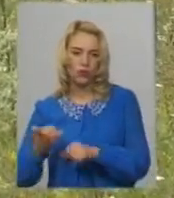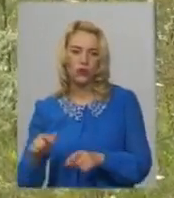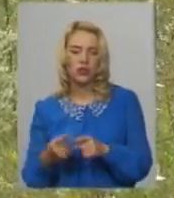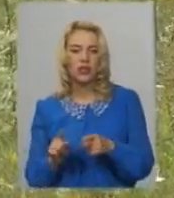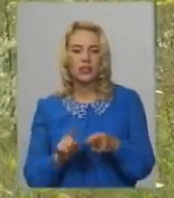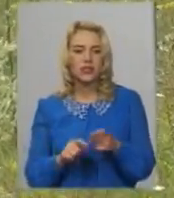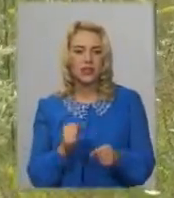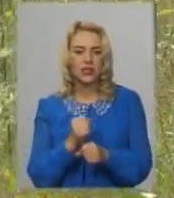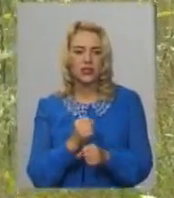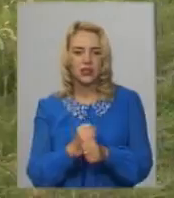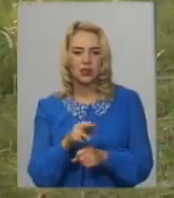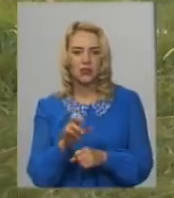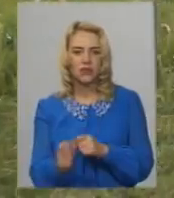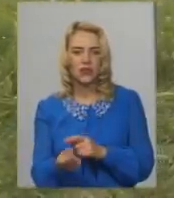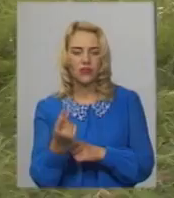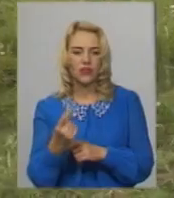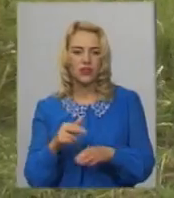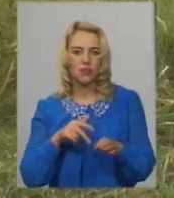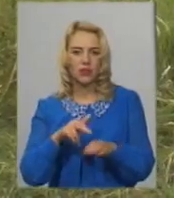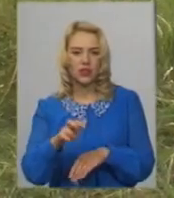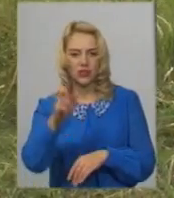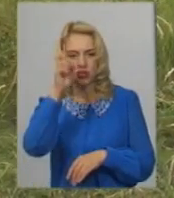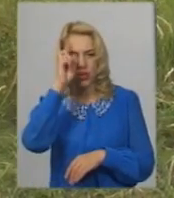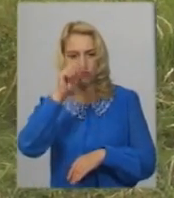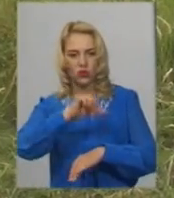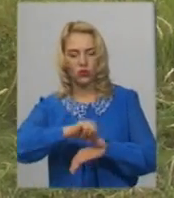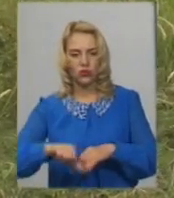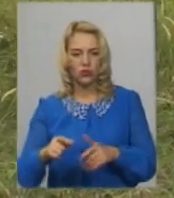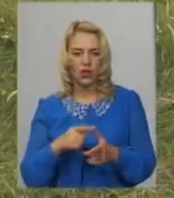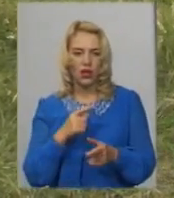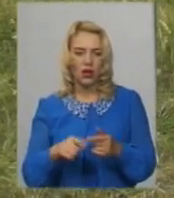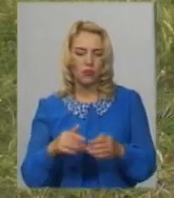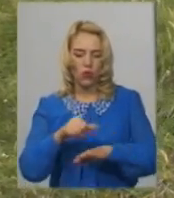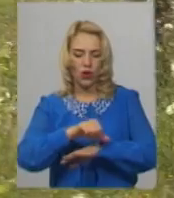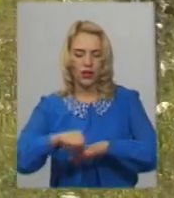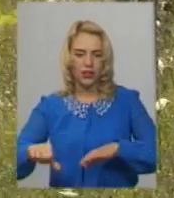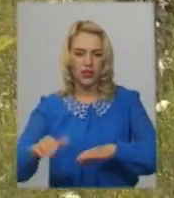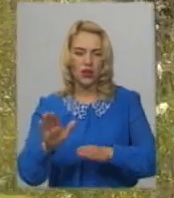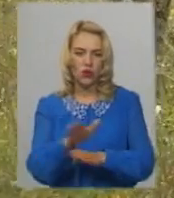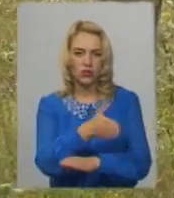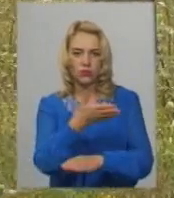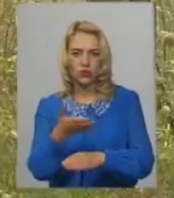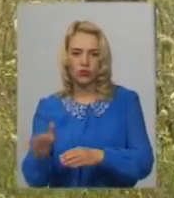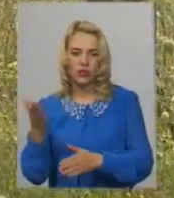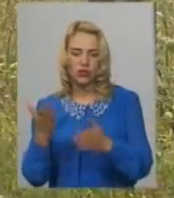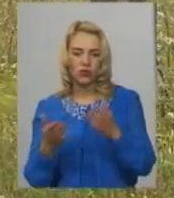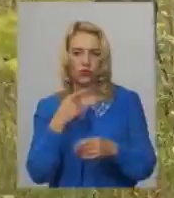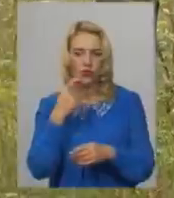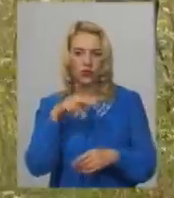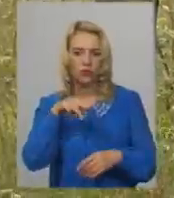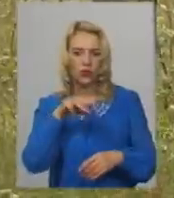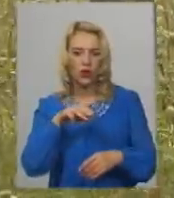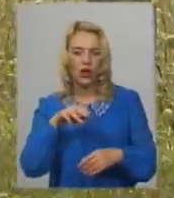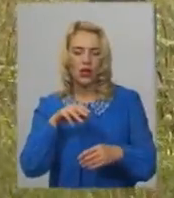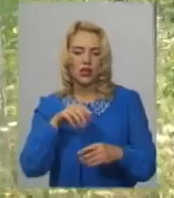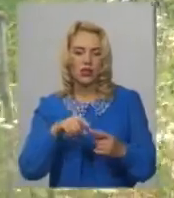це дії, прививлені перетинання державного кордону або лінії розмежування. Якщо взяти зону проведення операцій об'єднаних